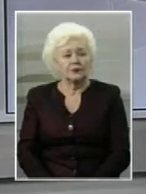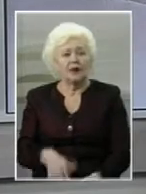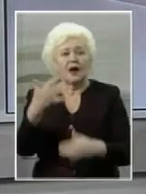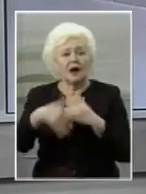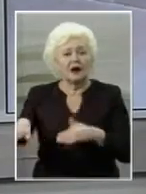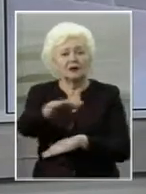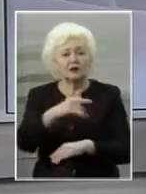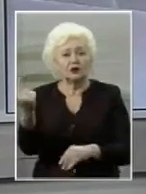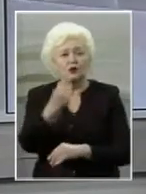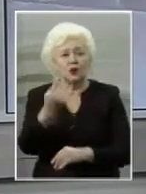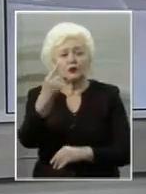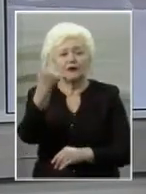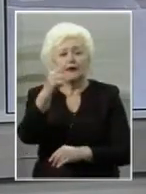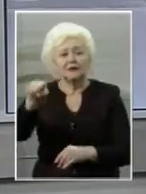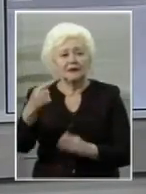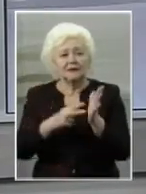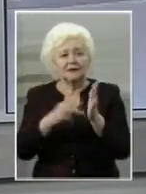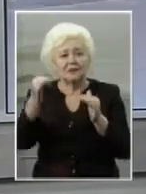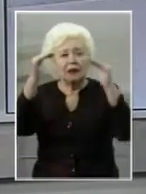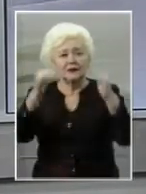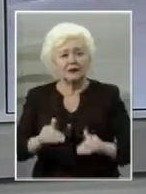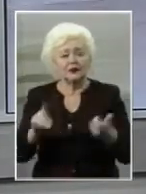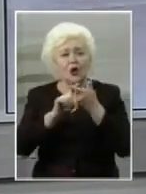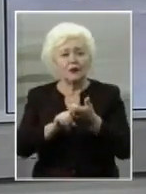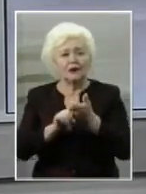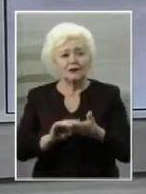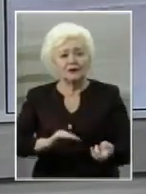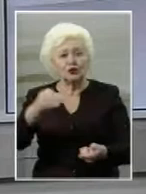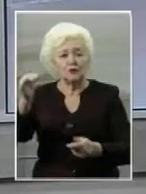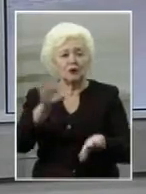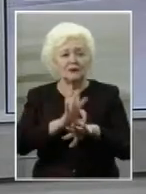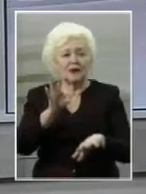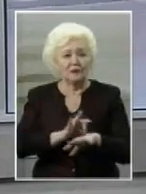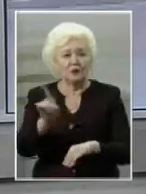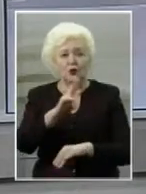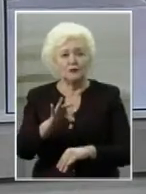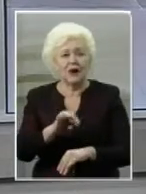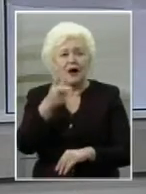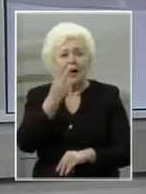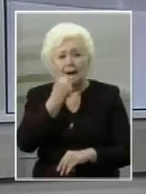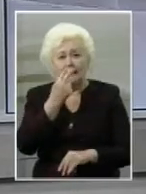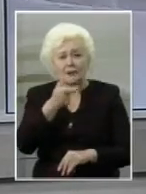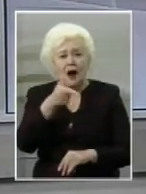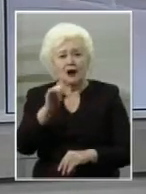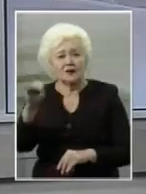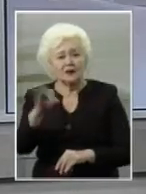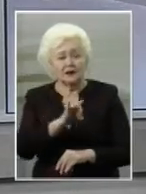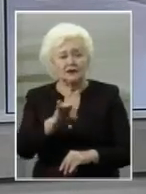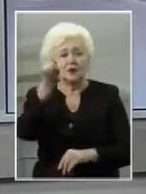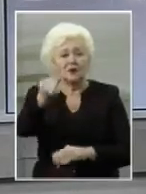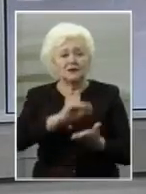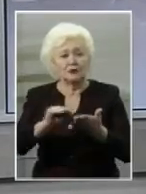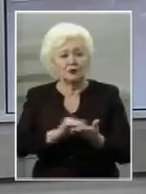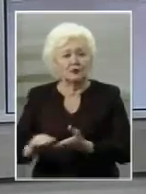Херсонщина на 1,7% нижче епідеміологічного порогу із захворюваності на грип та ГРВ. Про це кореспондентам